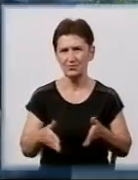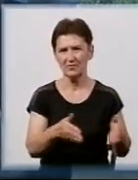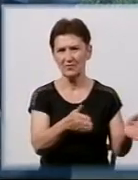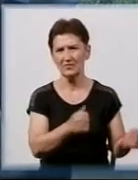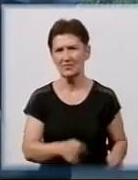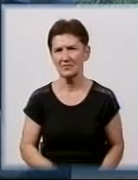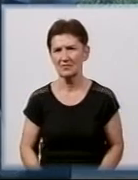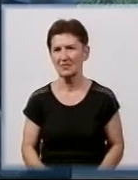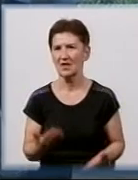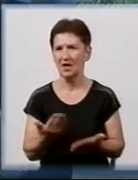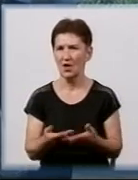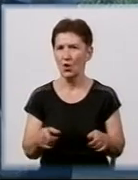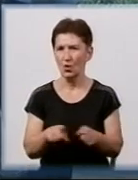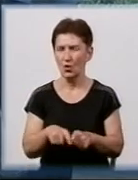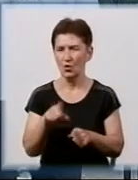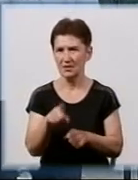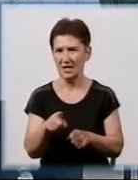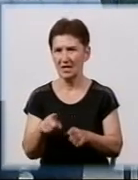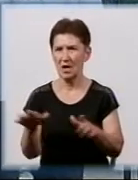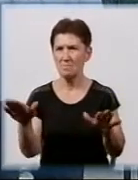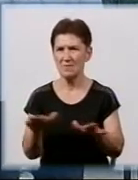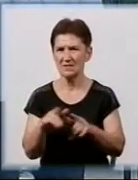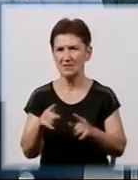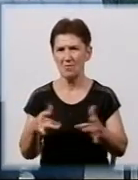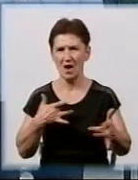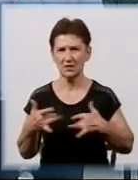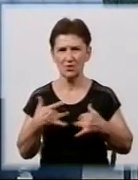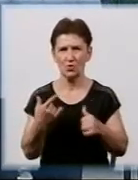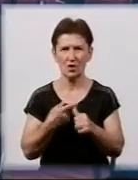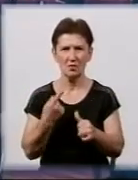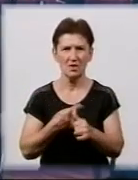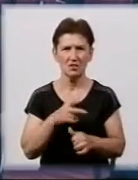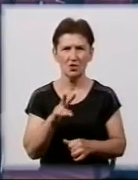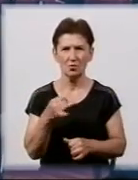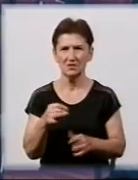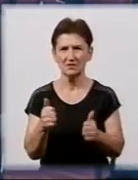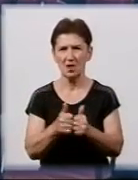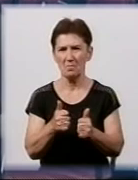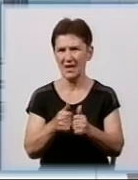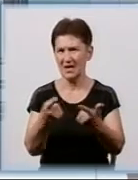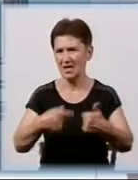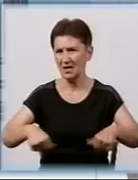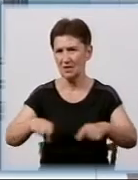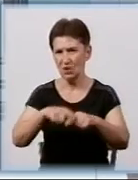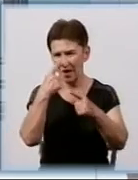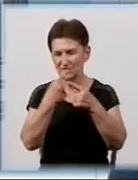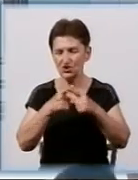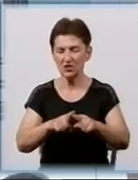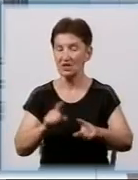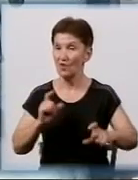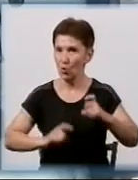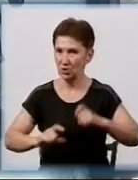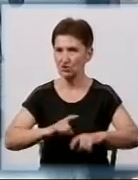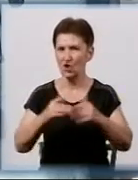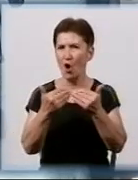Ось так стрілецькими піснями у виконанні акторів театру ім. Кропивницького біля приміщення Кропивницького інженерного коледжу відкрили